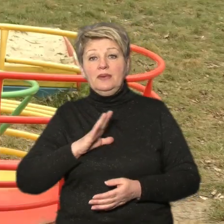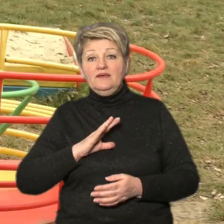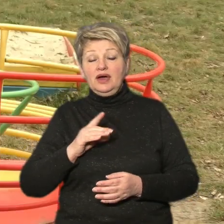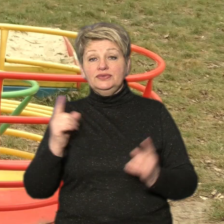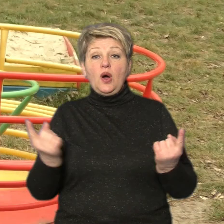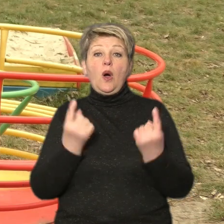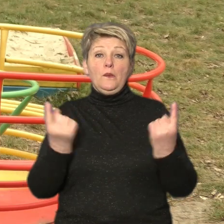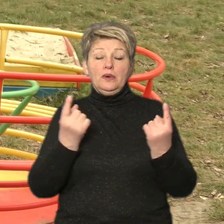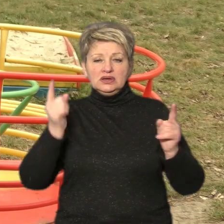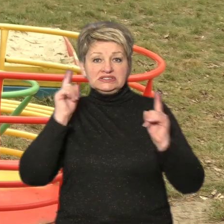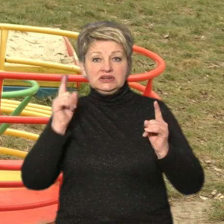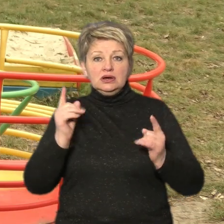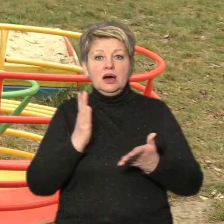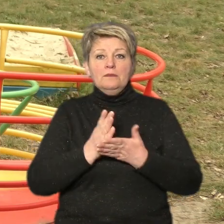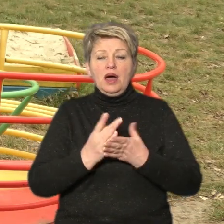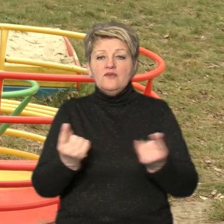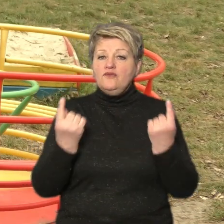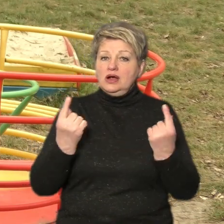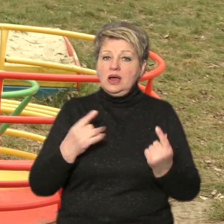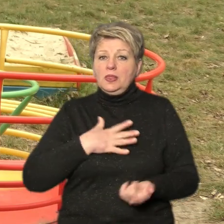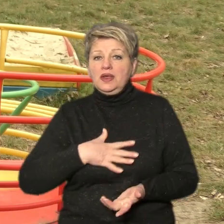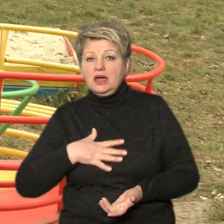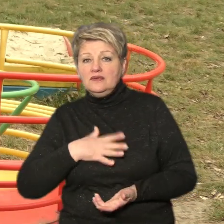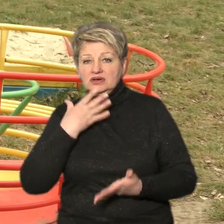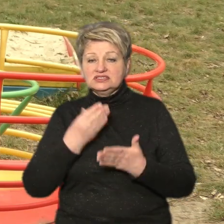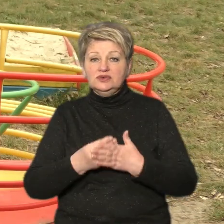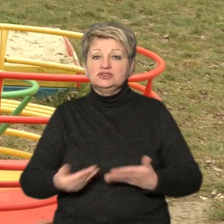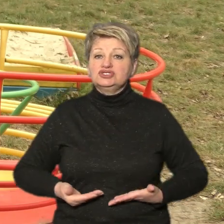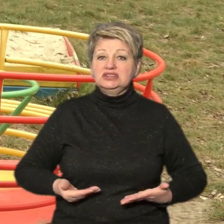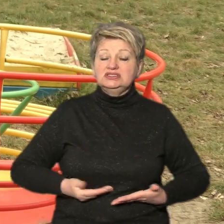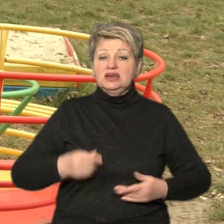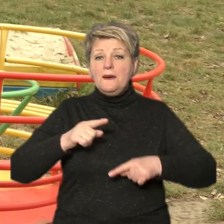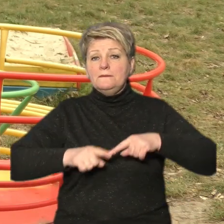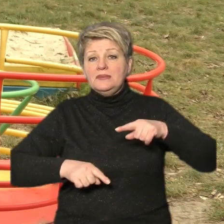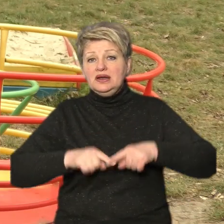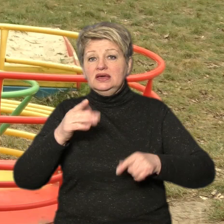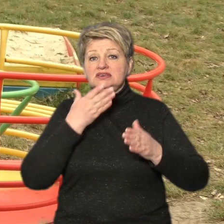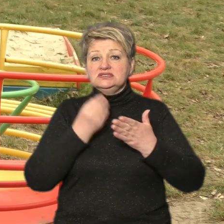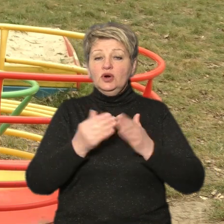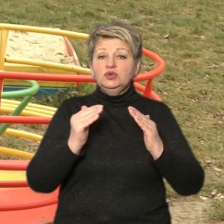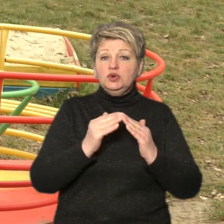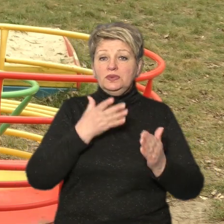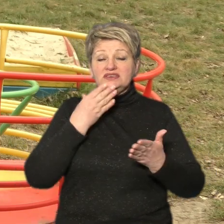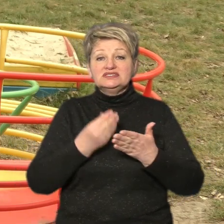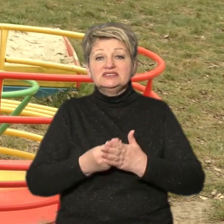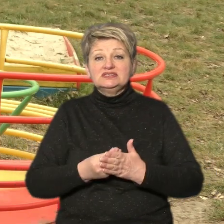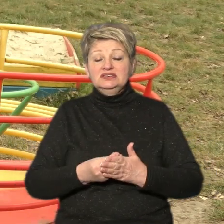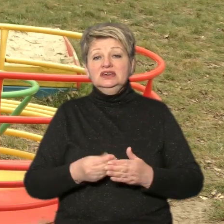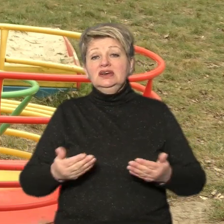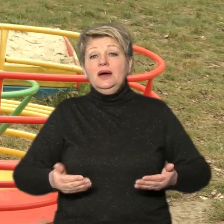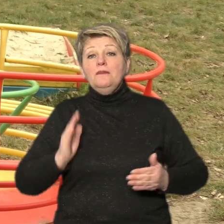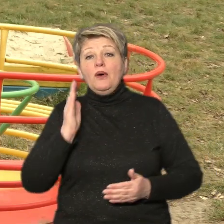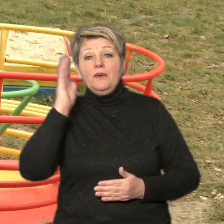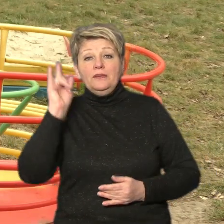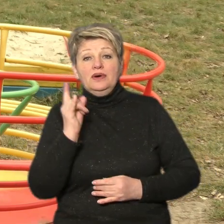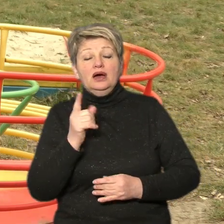величезну тривогу за своє життя, за життя своїх близьких, за свою домівку і за життя своєї майбутньої дитини.